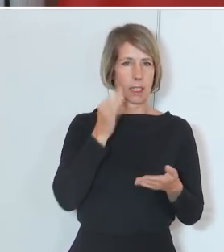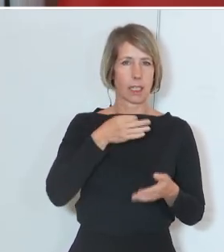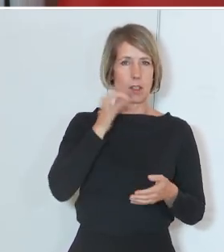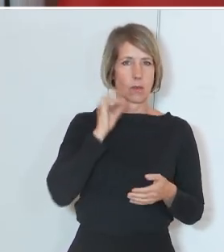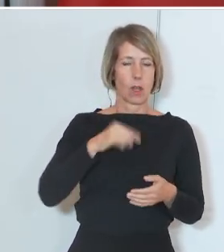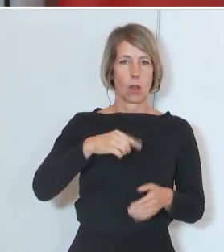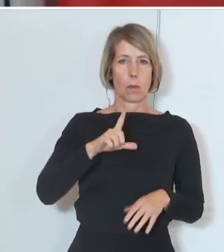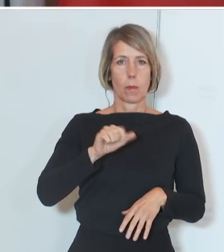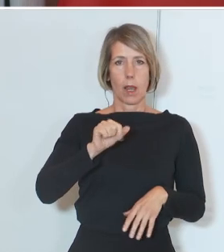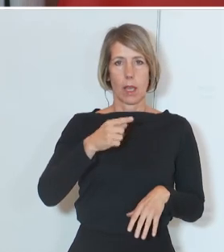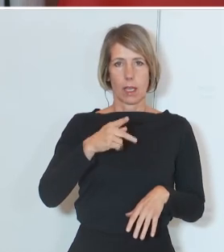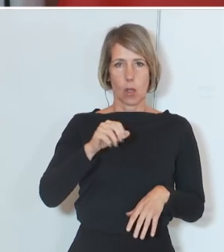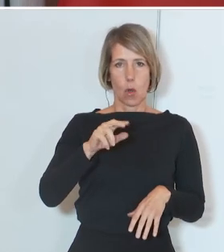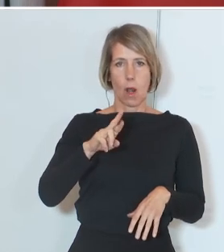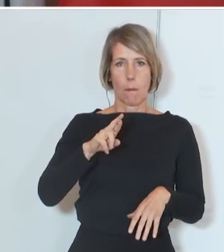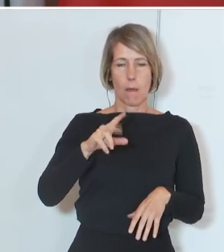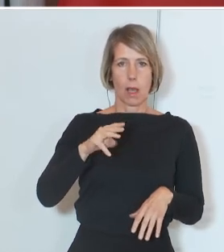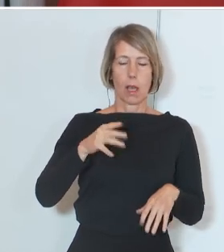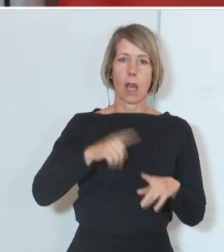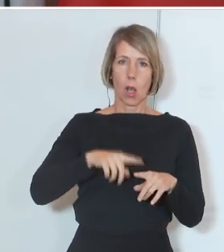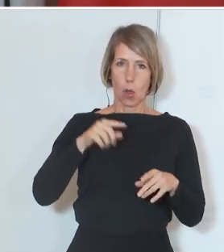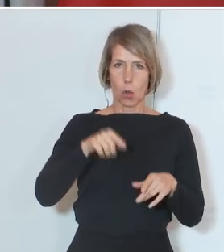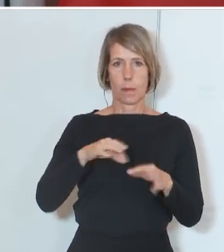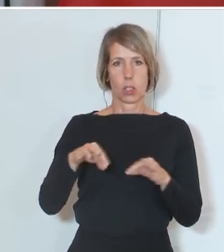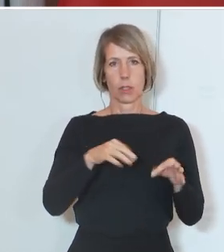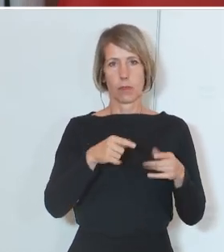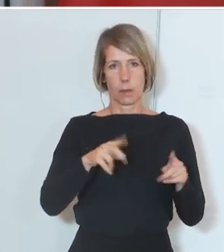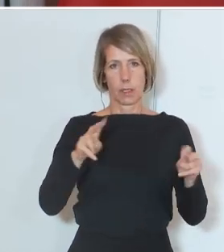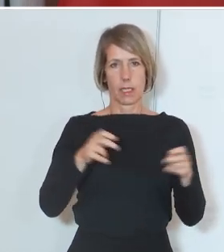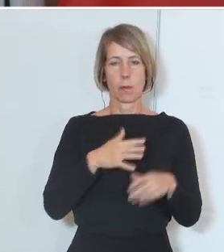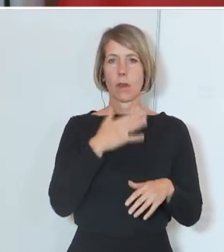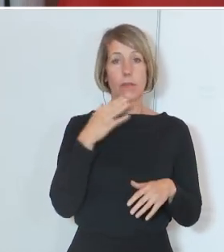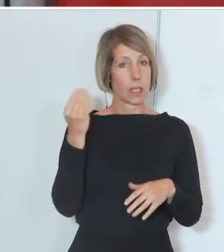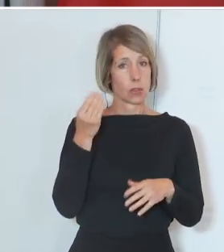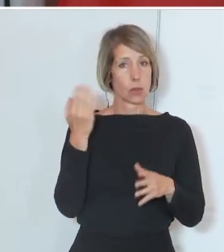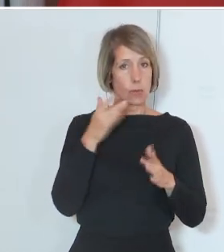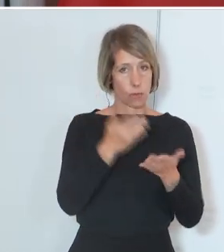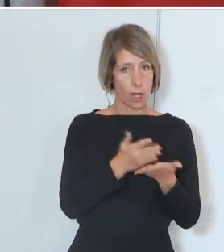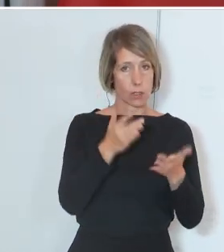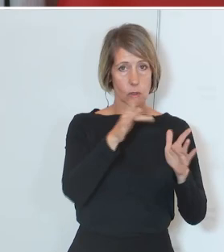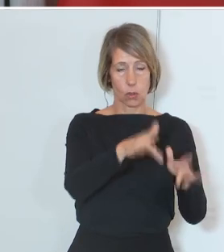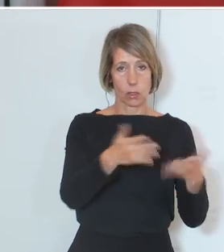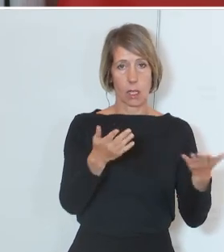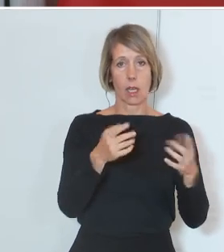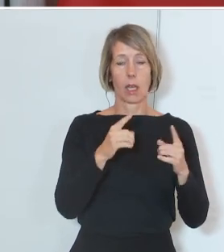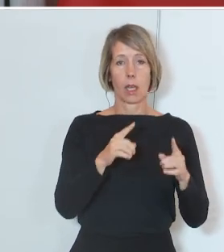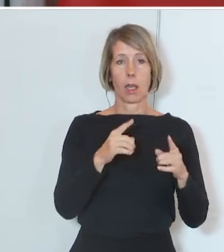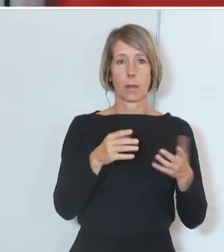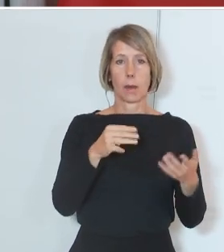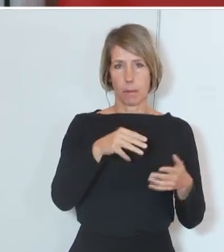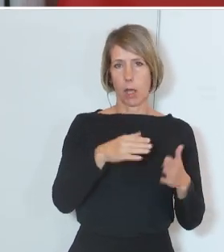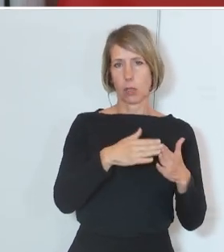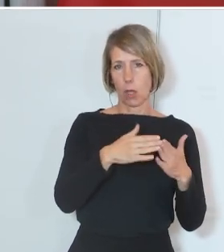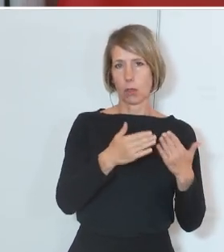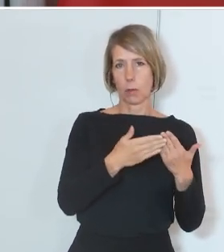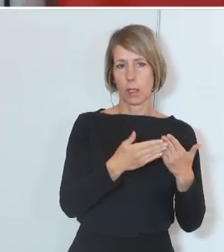befasst ist und sich damit auseinandersetzt. Das wir haben viele Schülerinnen und Schüler schon hingebracht in die KZ-Gedenkstätte Mauthausen, aber wie Herr Bundesminister